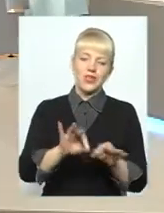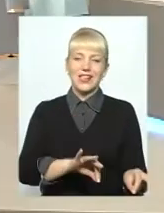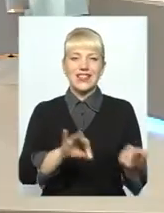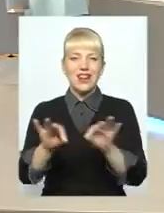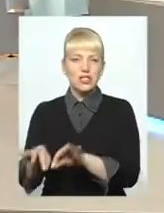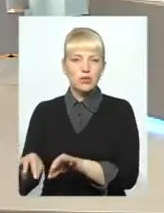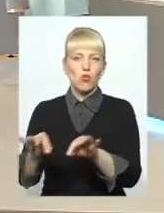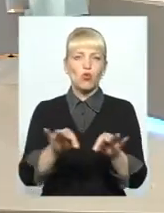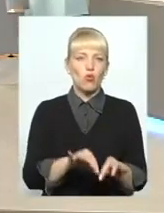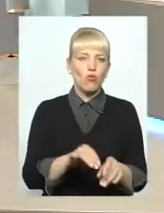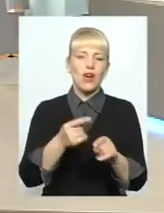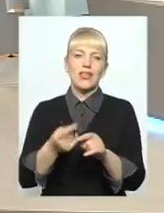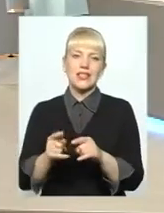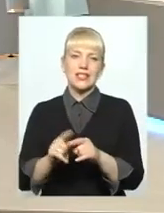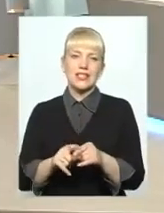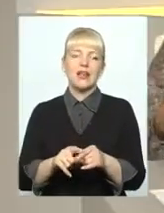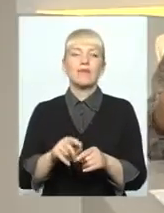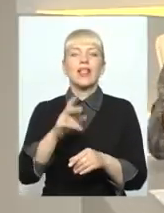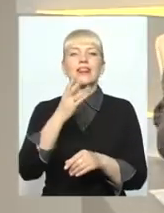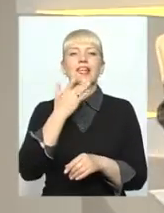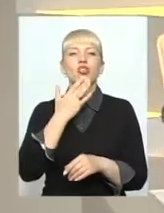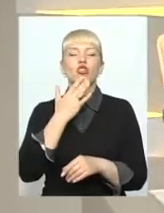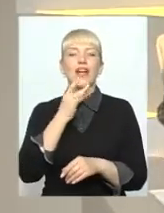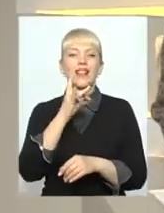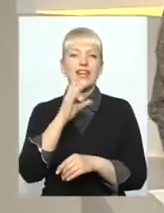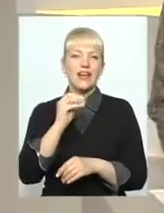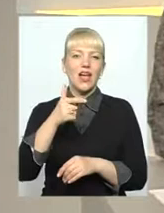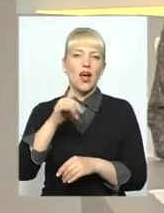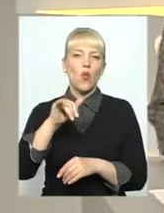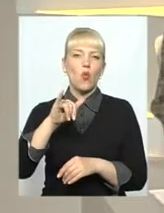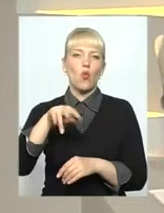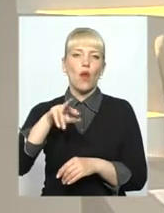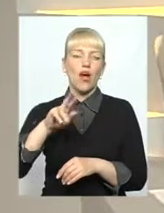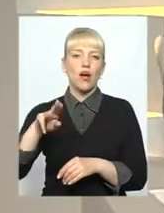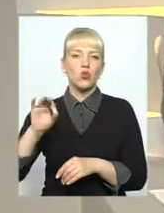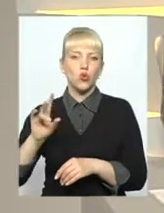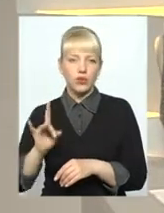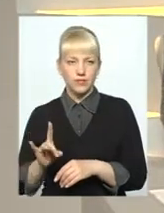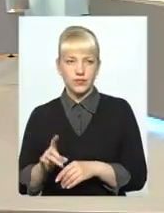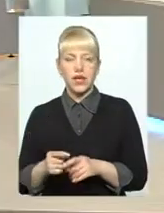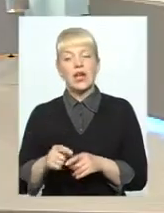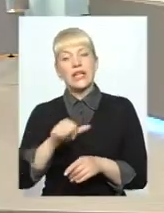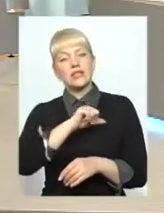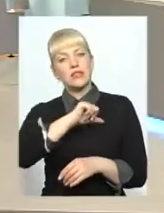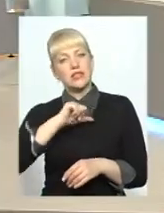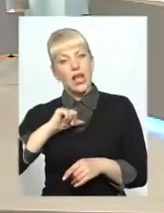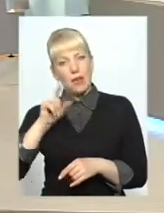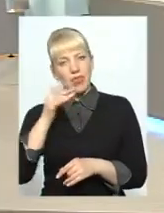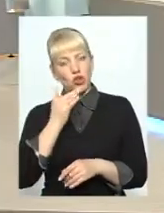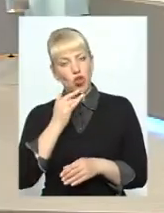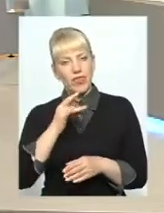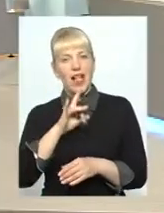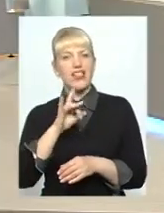Національний регулятор, особисті. Національний регулятор встановлює цю ціну сам. Чи ви подаєте певні